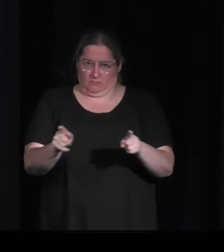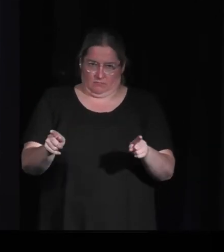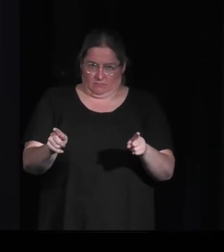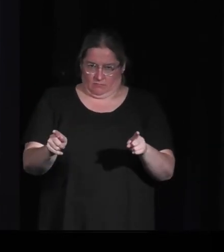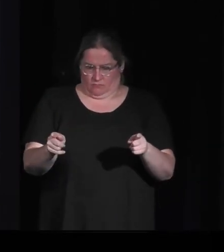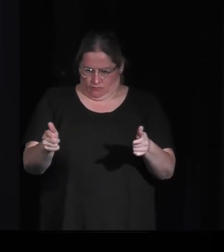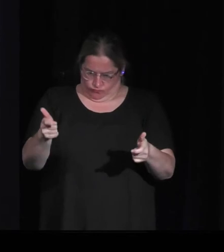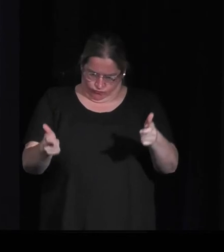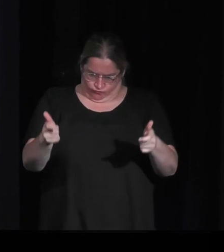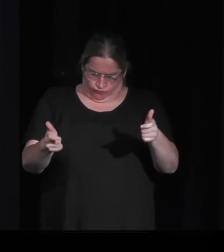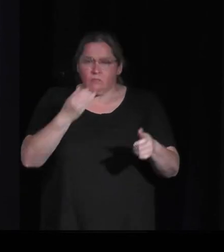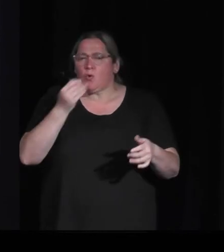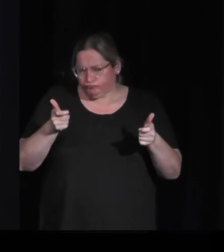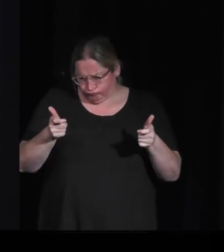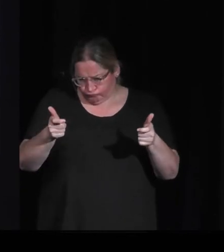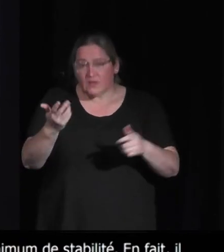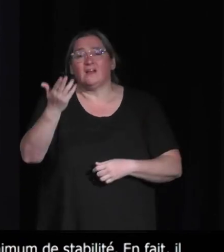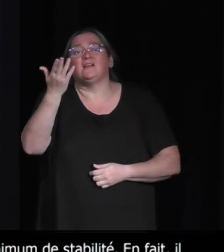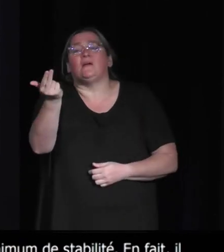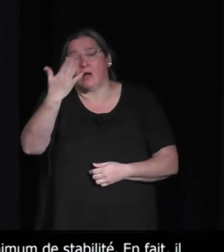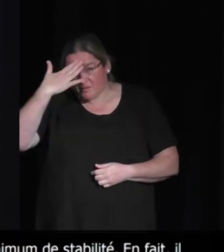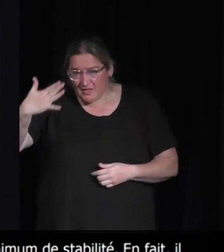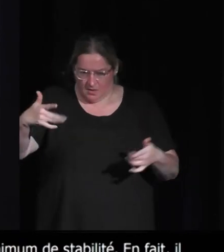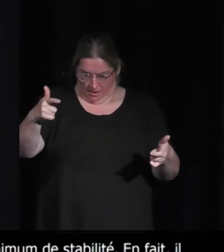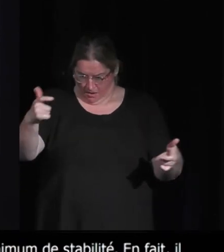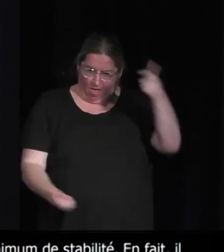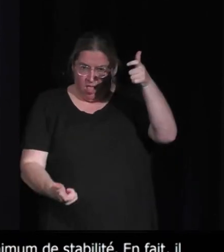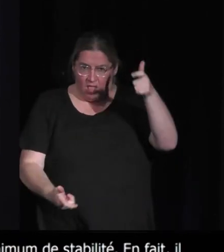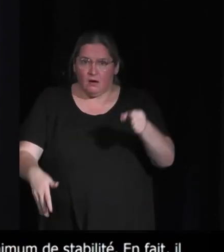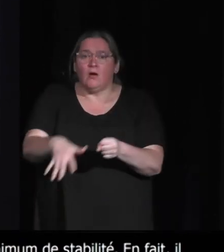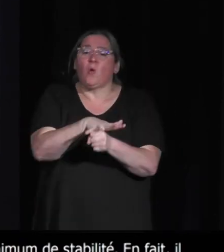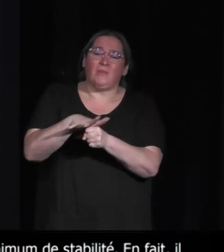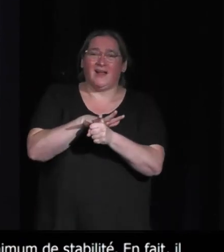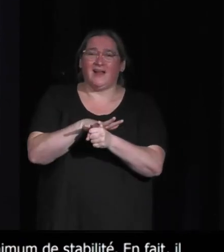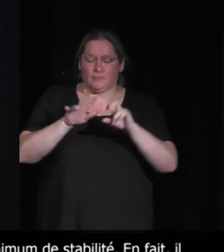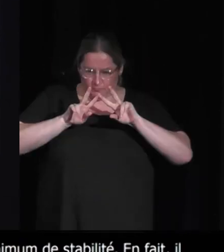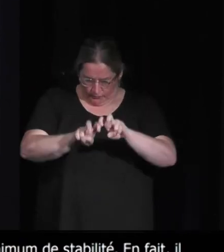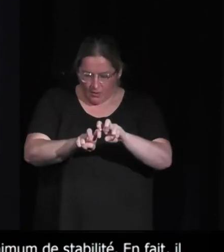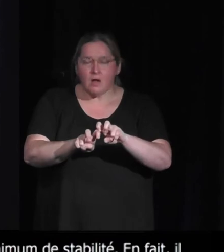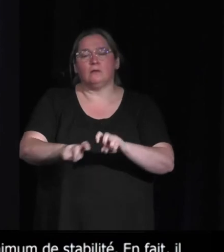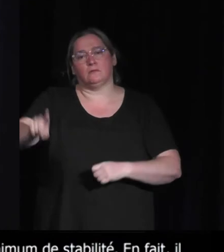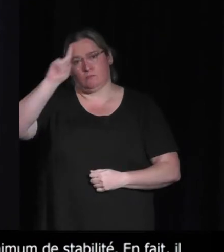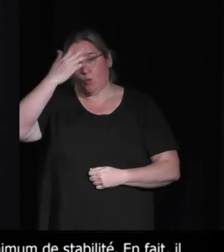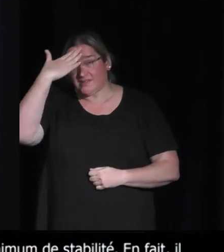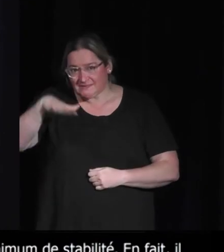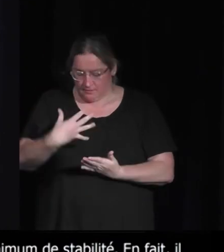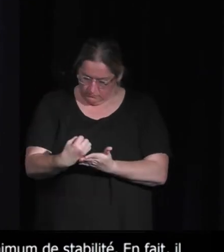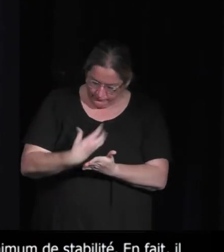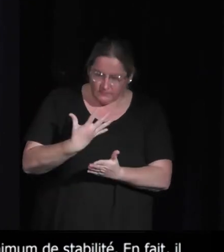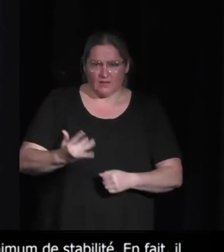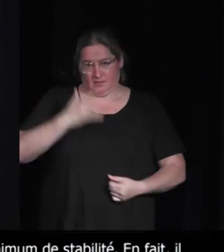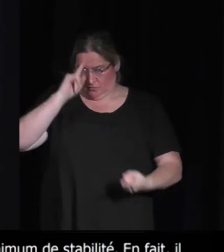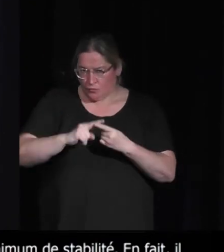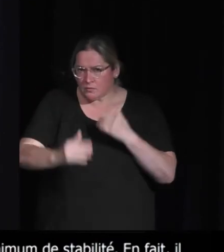si ça se casse la gueule et qu'on comprend pourquoi et que c'est intéressant, ce n pas grave.